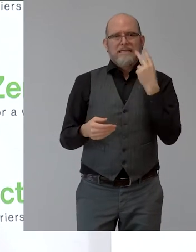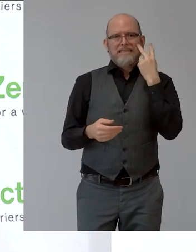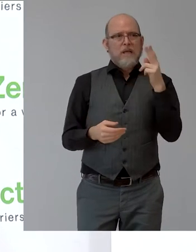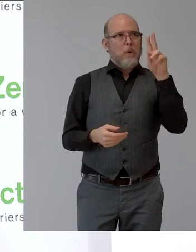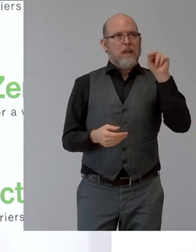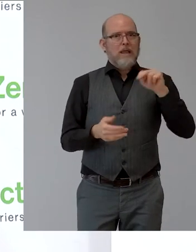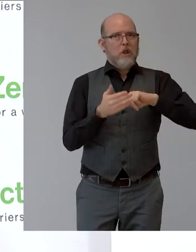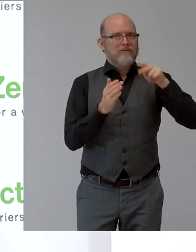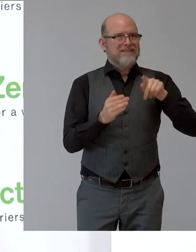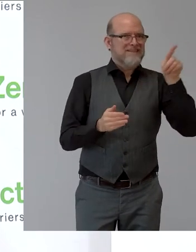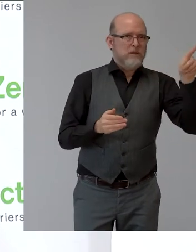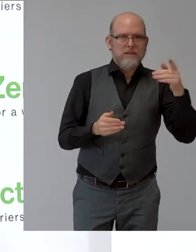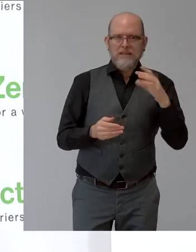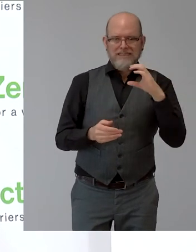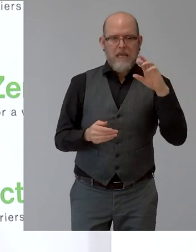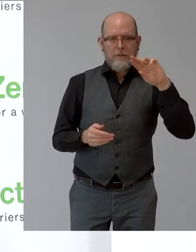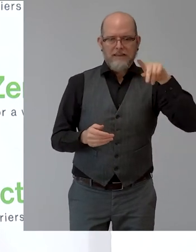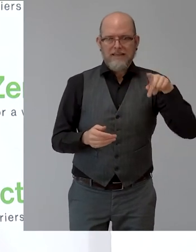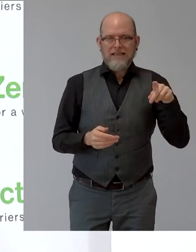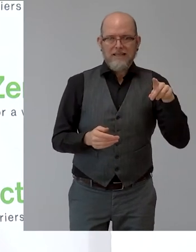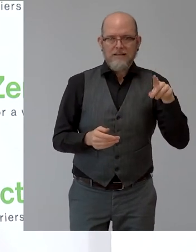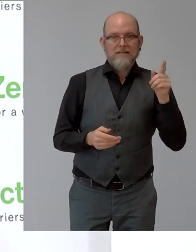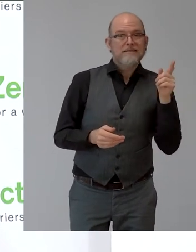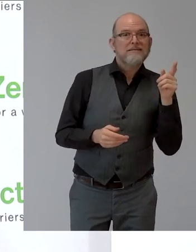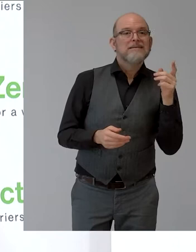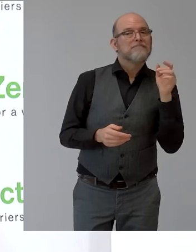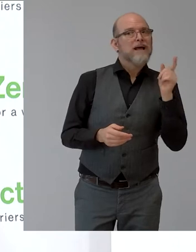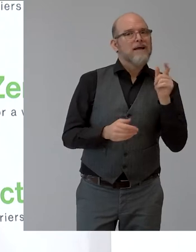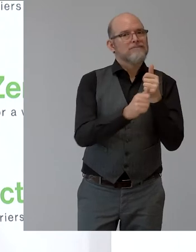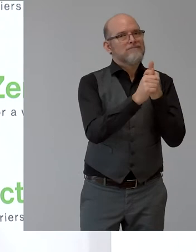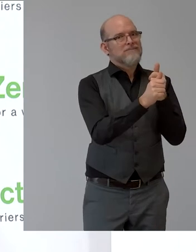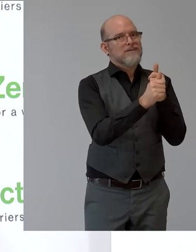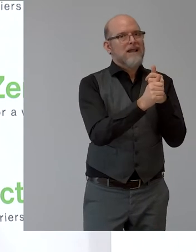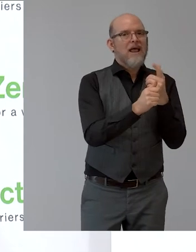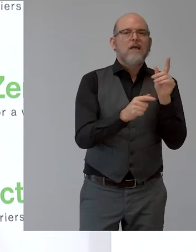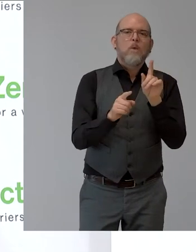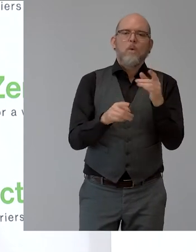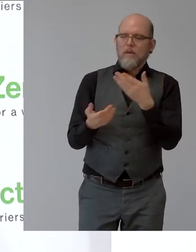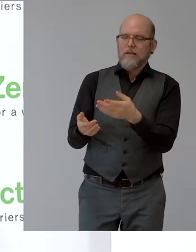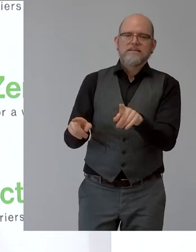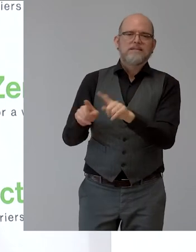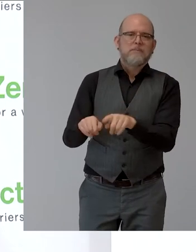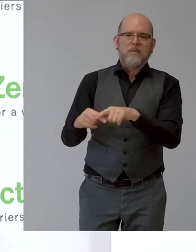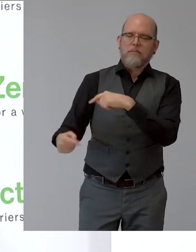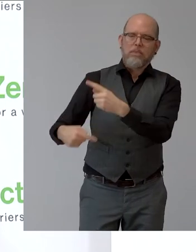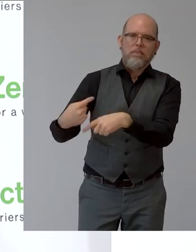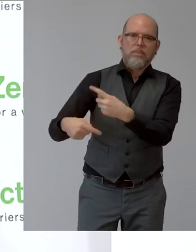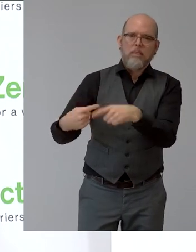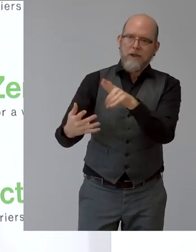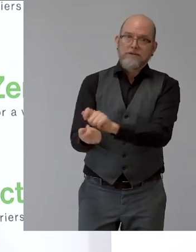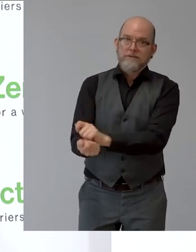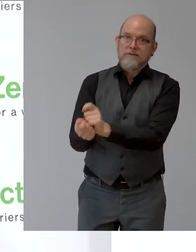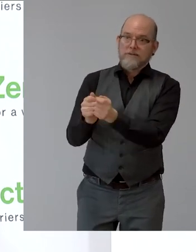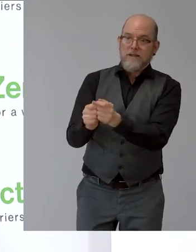Strukturen zu verfestigen, sondern das Ziel muss natürlich sein, Menschen aus den sogenannten Werkstätten in den offenen Arbeitsmarkt